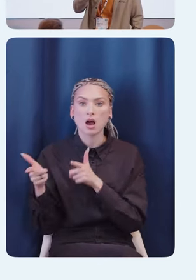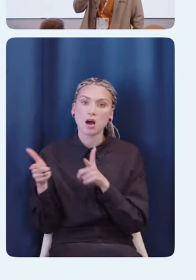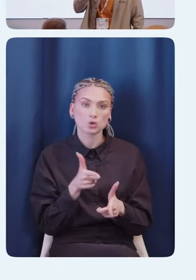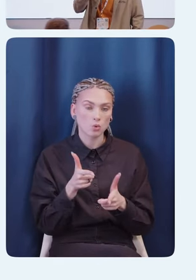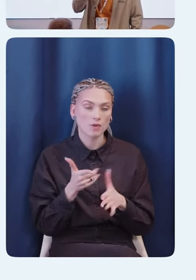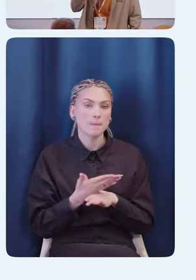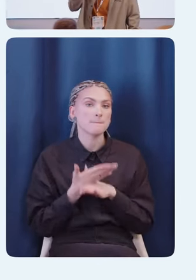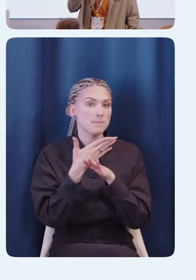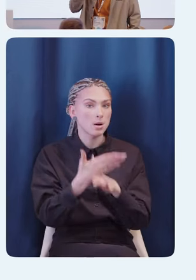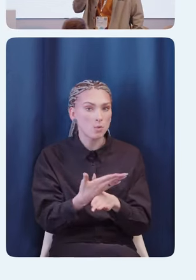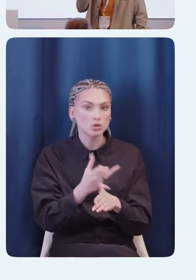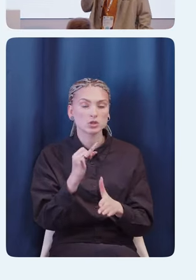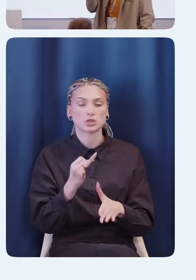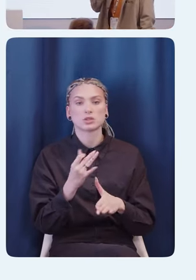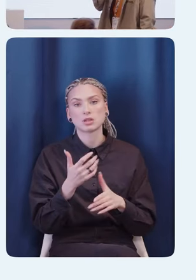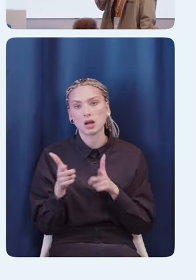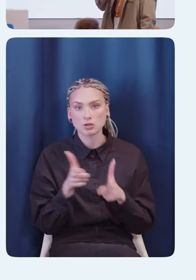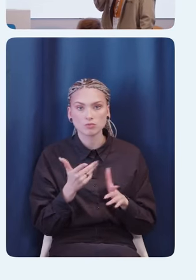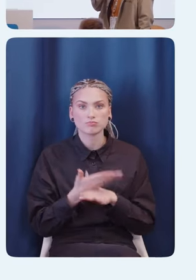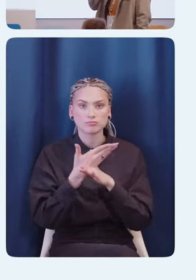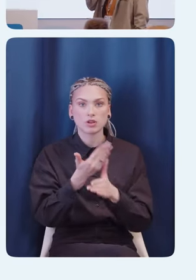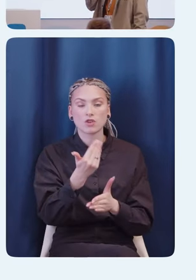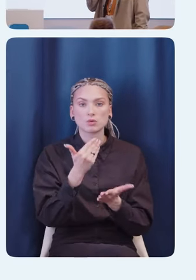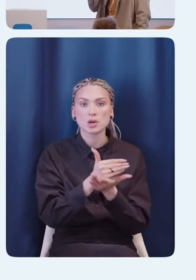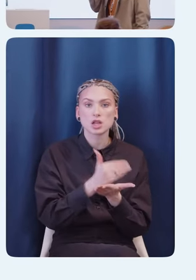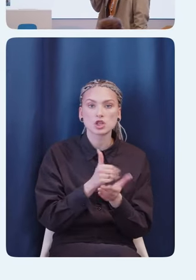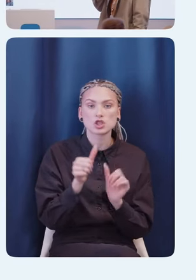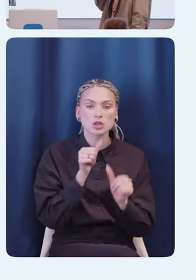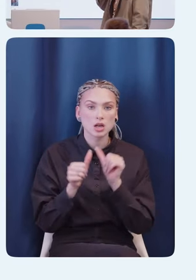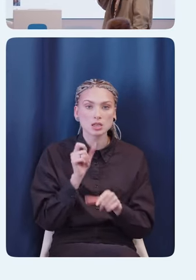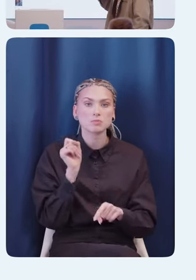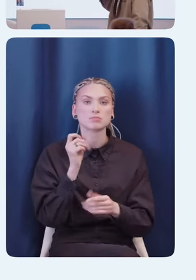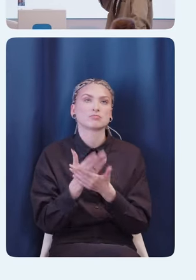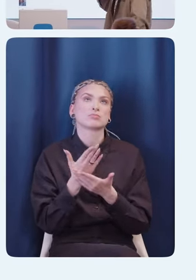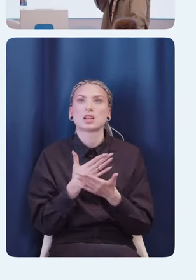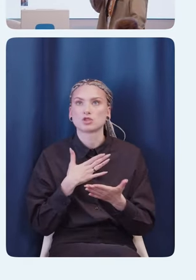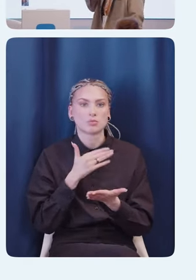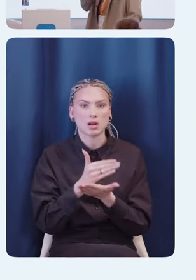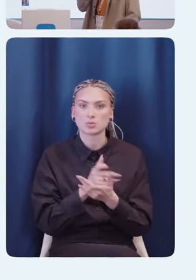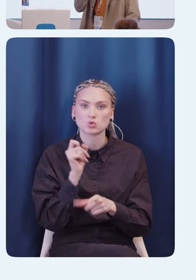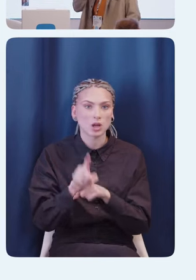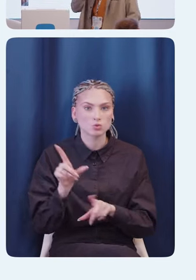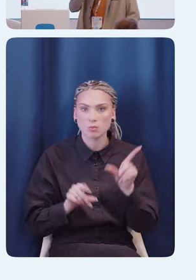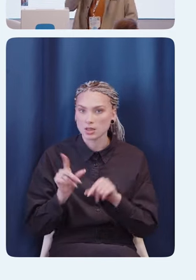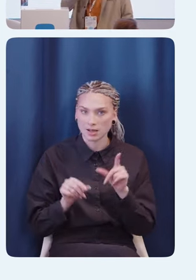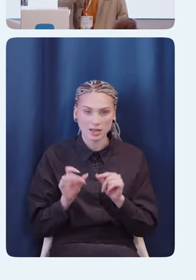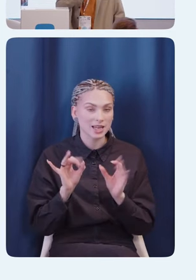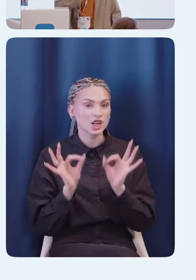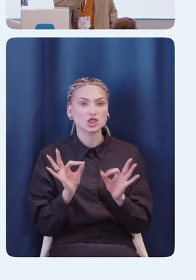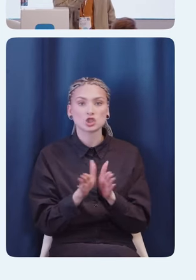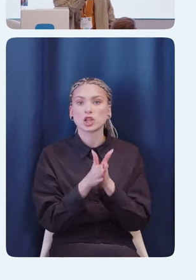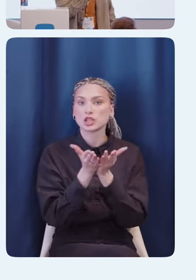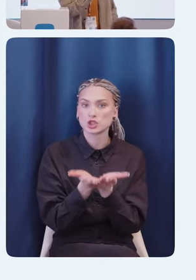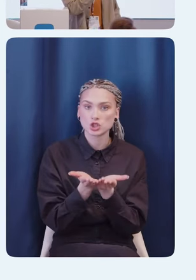помощь и всегда готовы протестировать наше приложение, наши новые сервисы по заказу молока. Ну и, конечно, эта книжка,